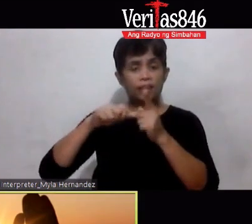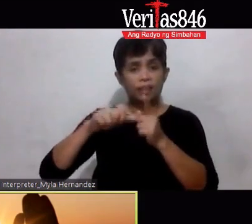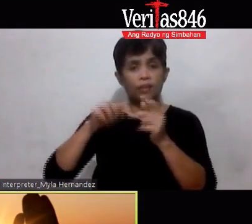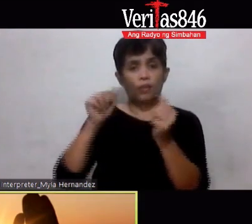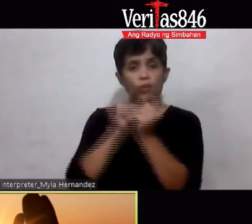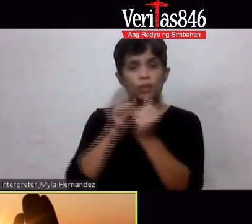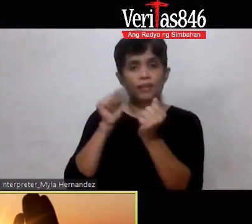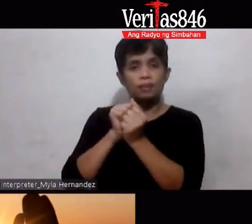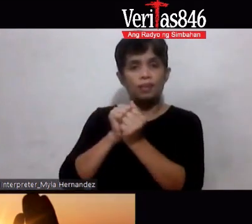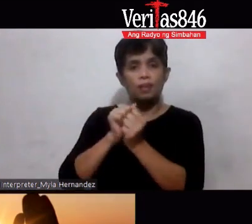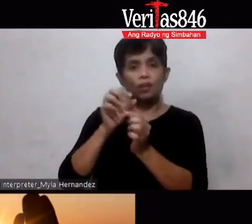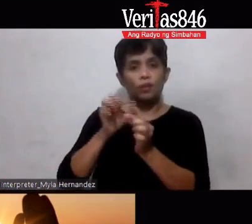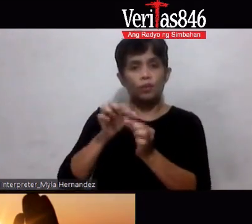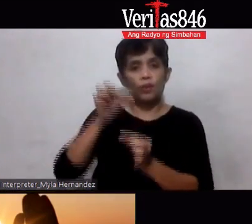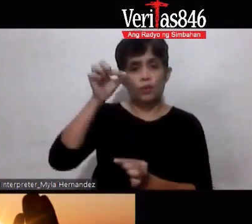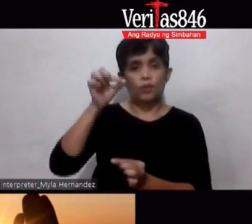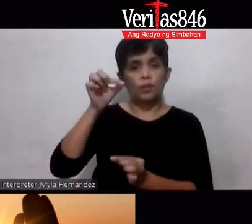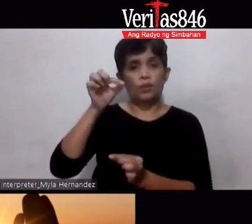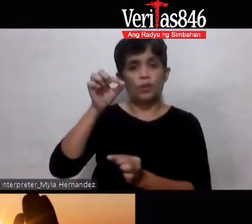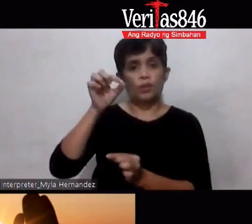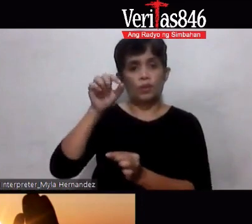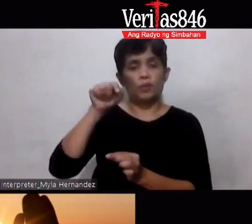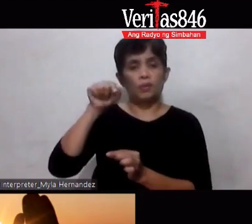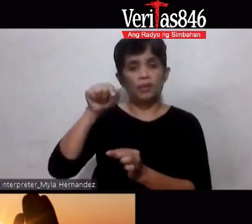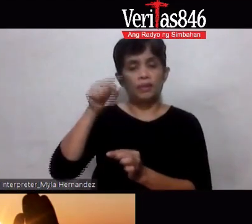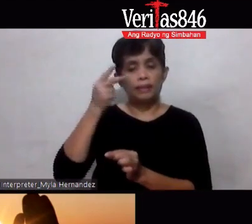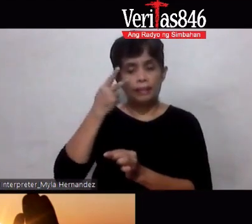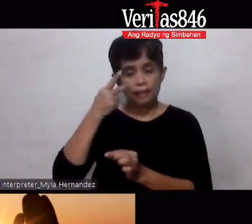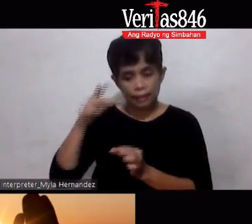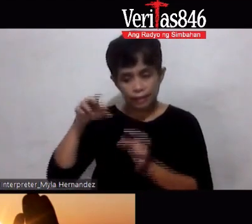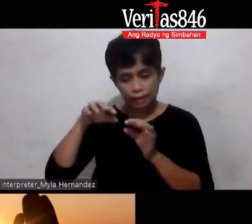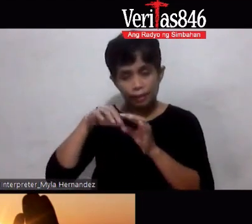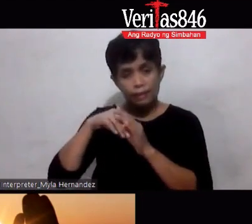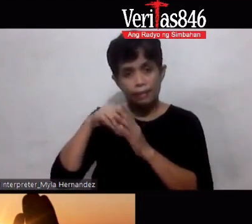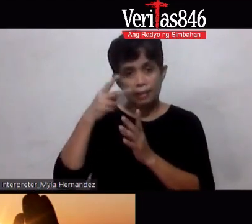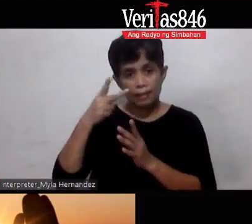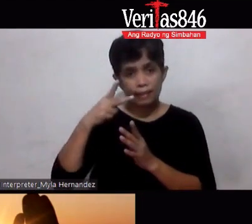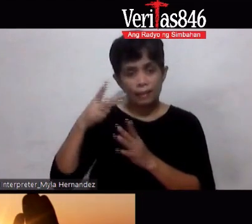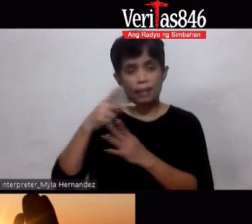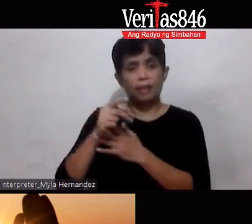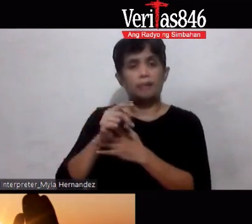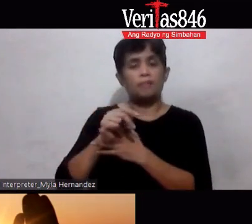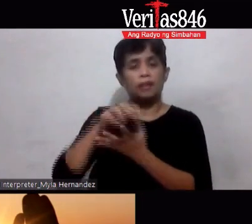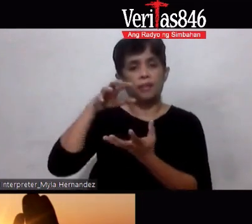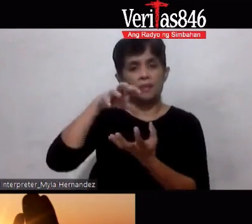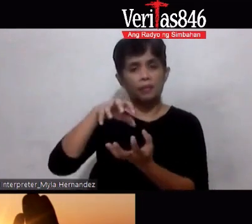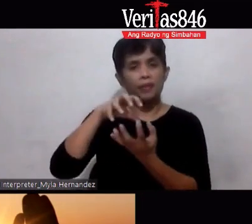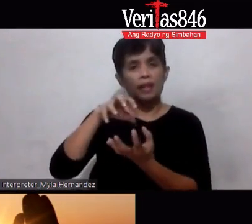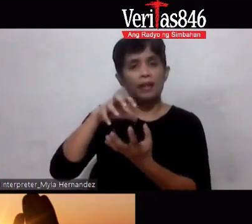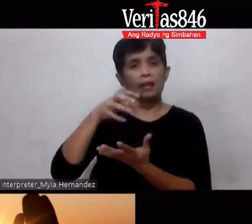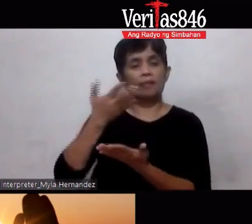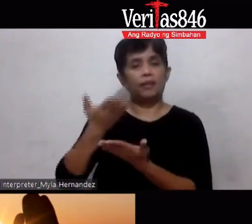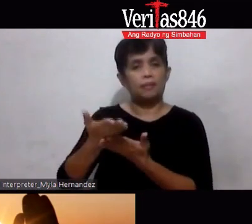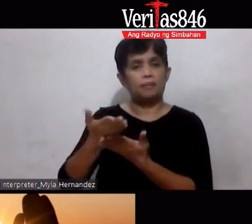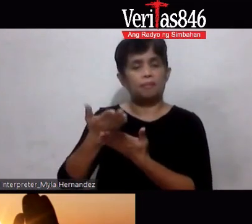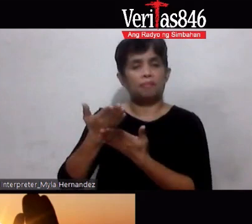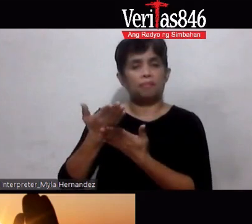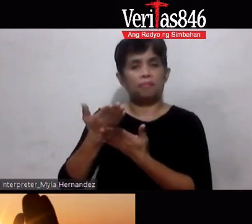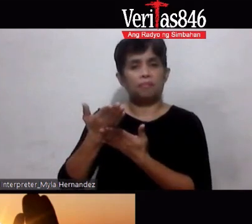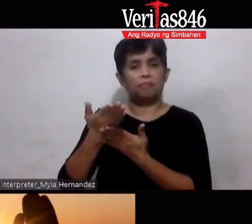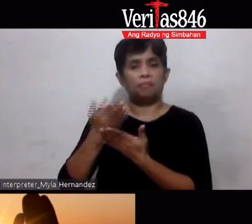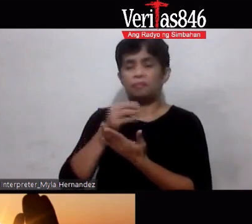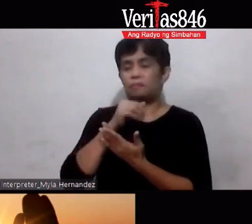Okay Tapos tinignan ko sa loob mga gulaman mga bilog-bilog ganyan hindi